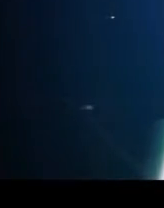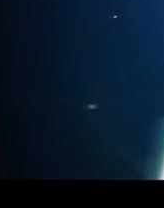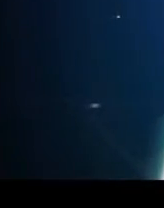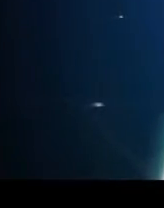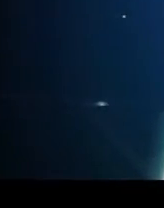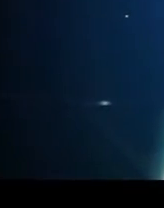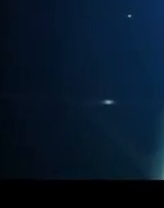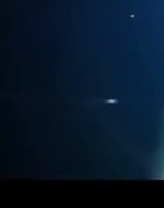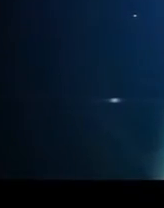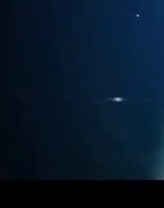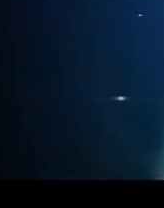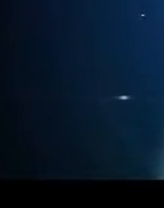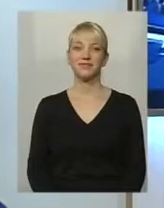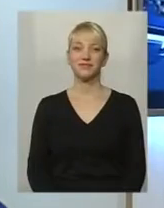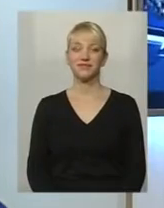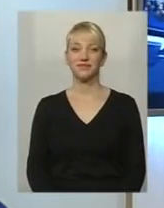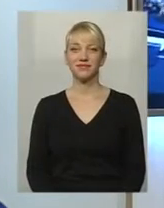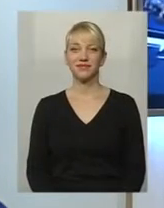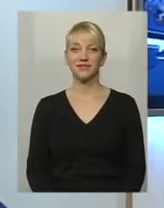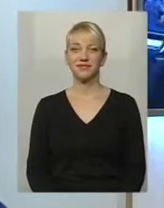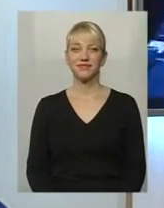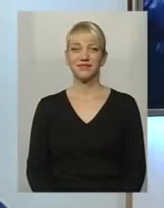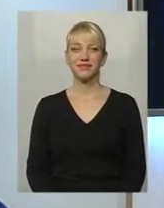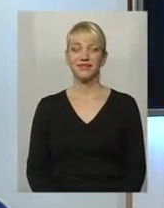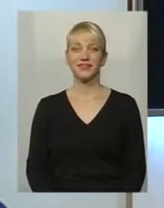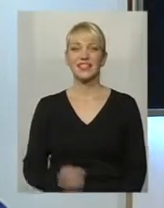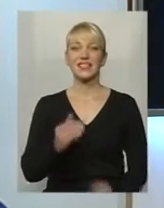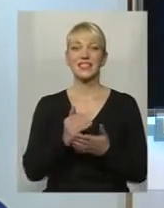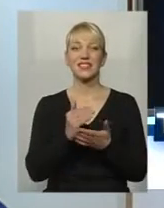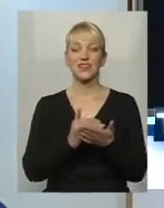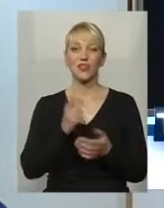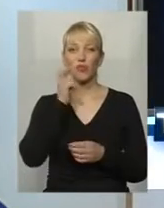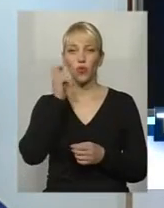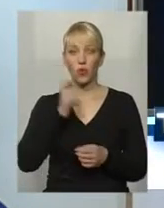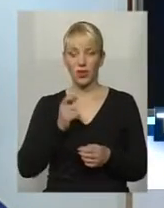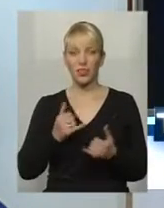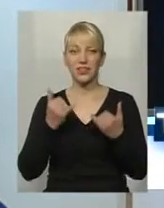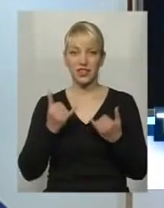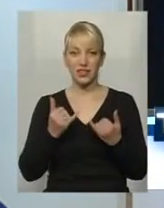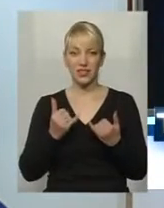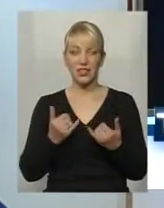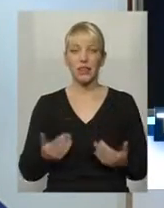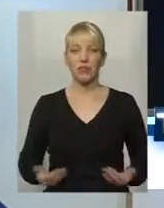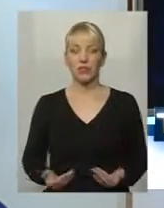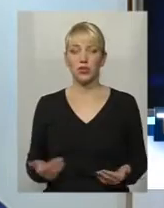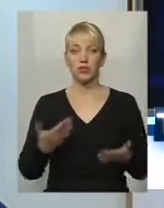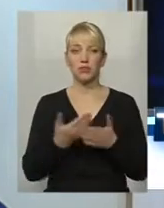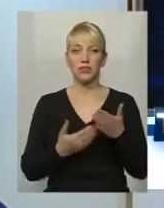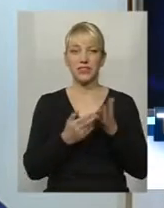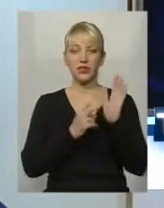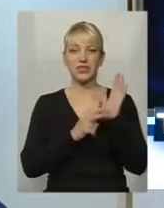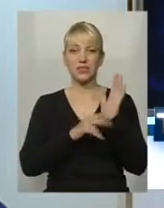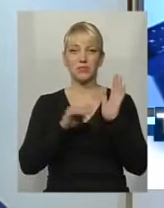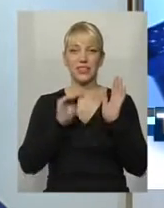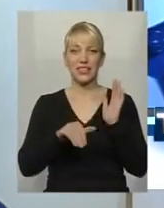Музика За статистикою в Україні наразі мешкає близько 70 тисяч